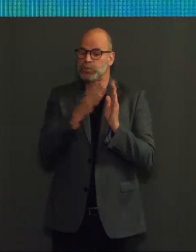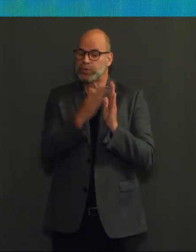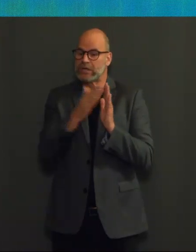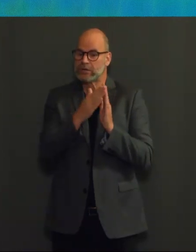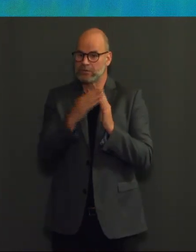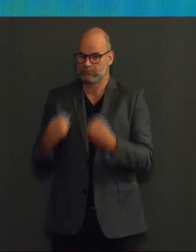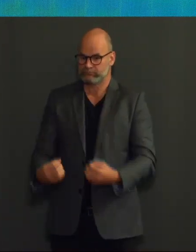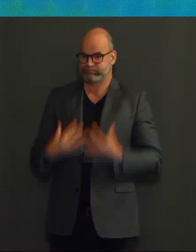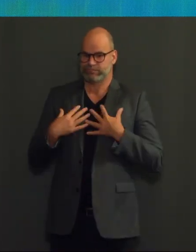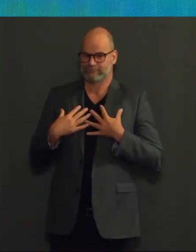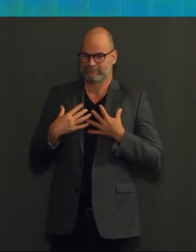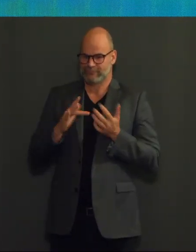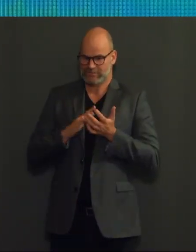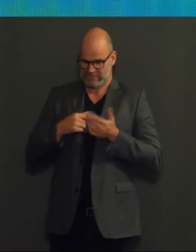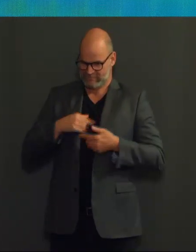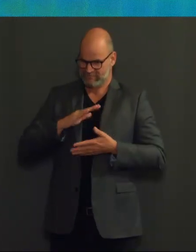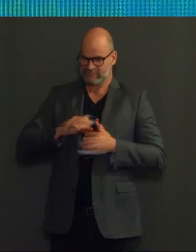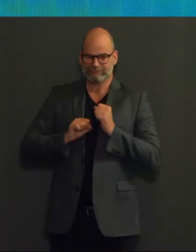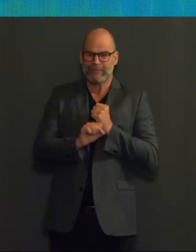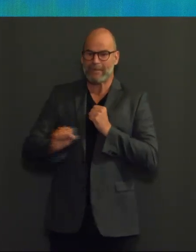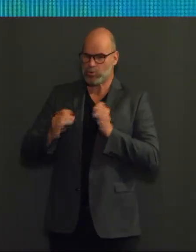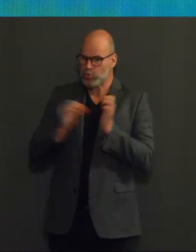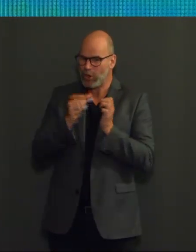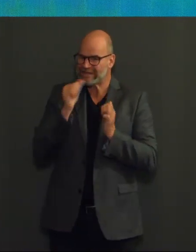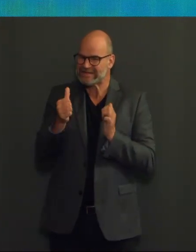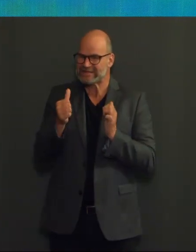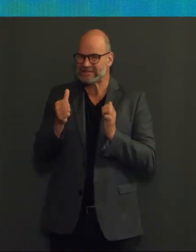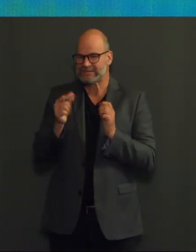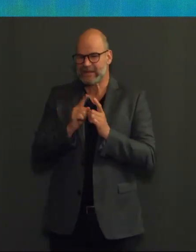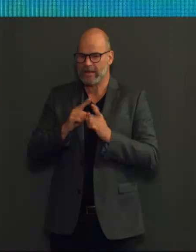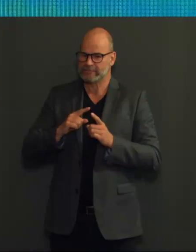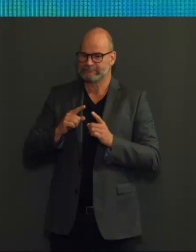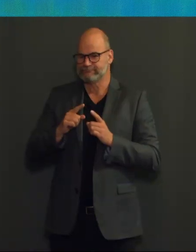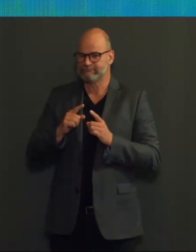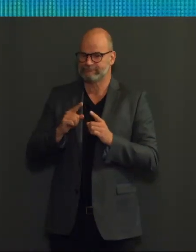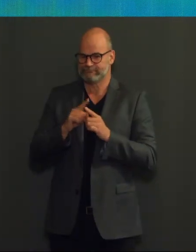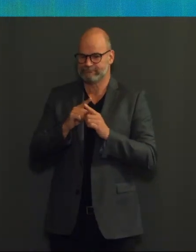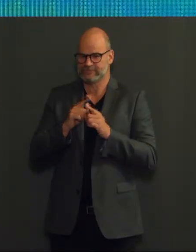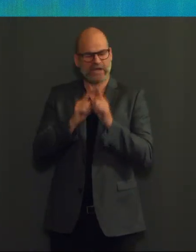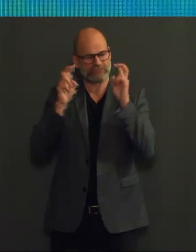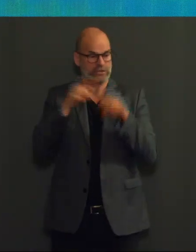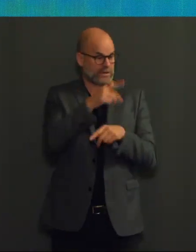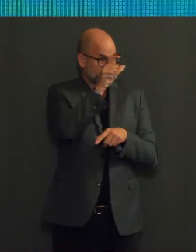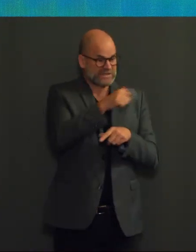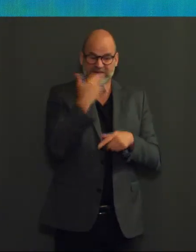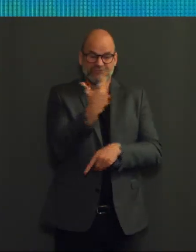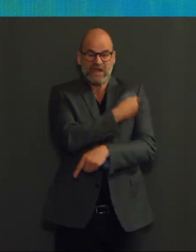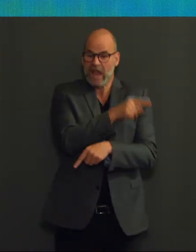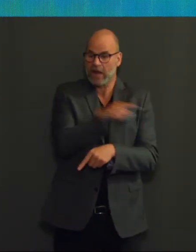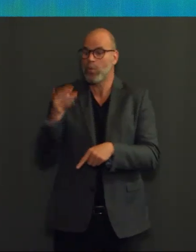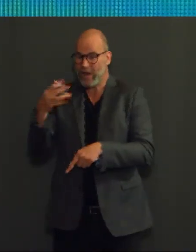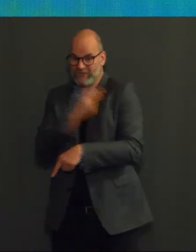bescherming door het vaccin. Het is alsof u nog niet gevaccineerd bent. Uw afweer moet nog rijpen